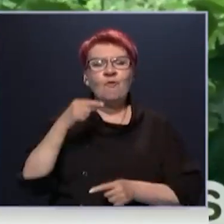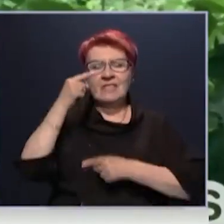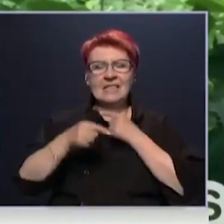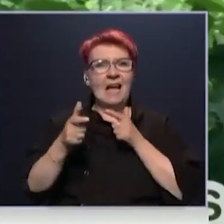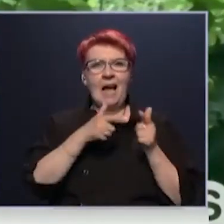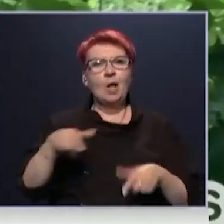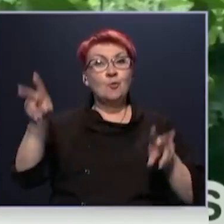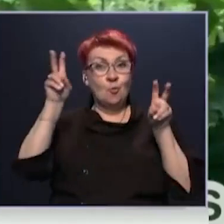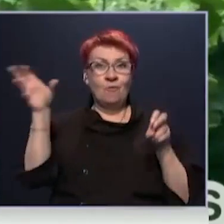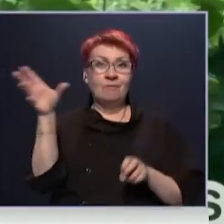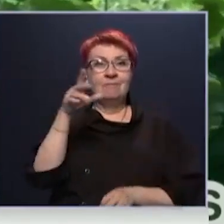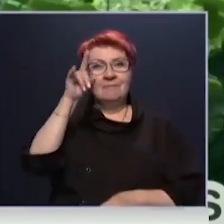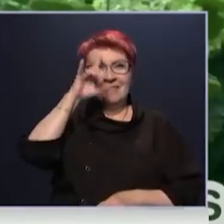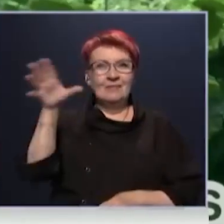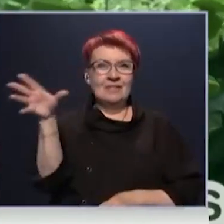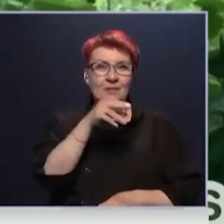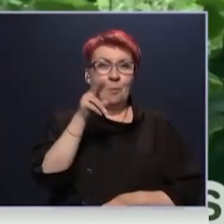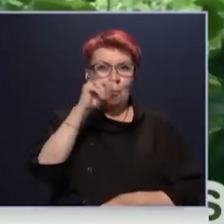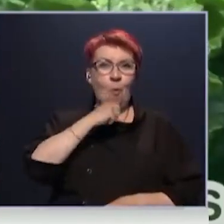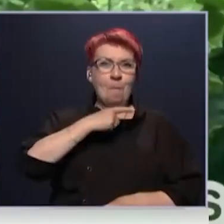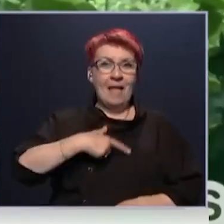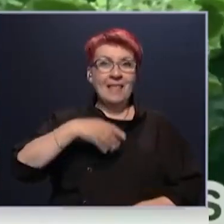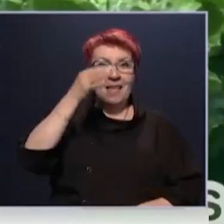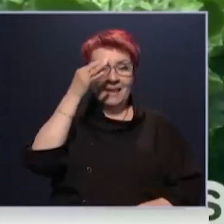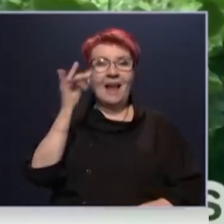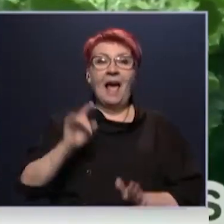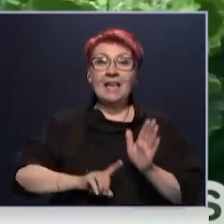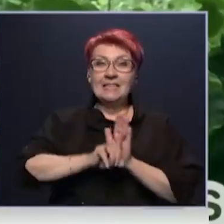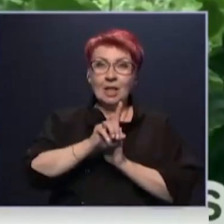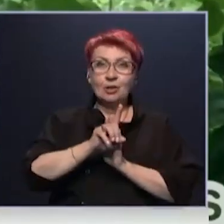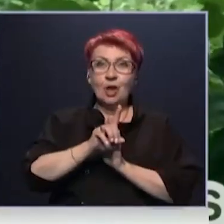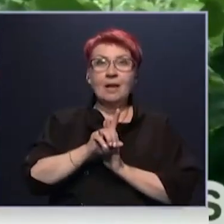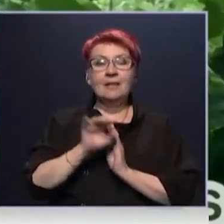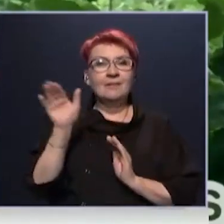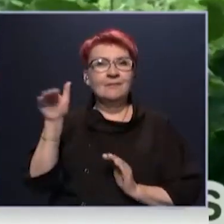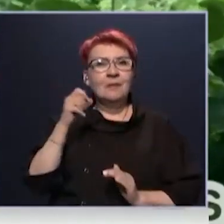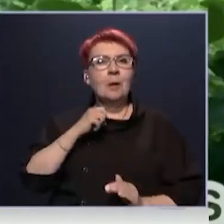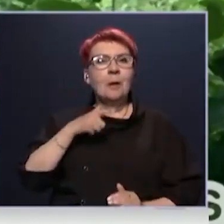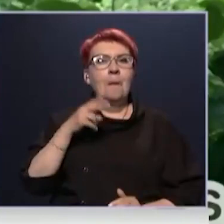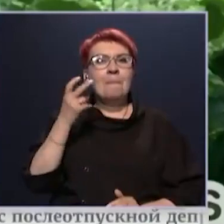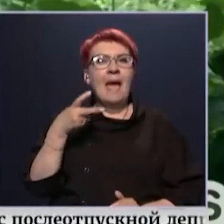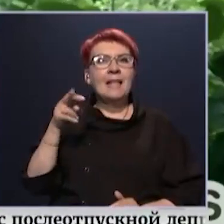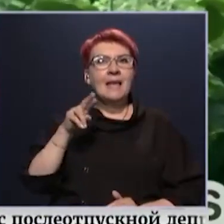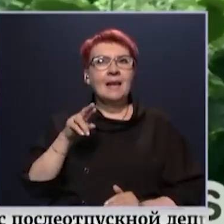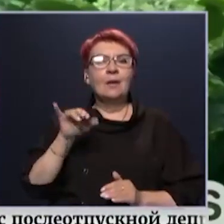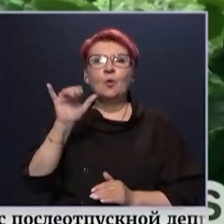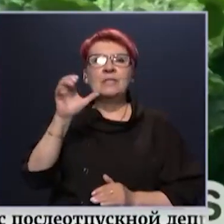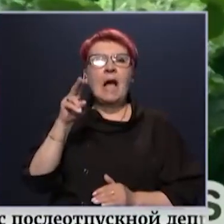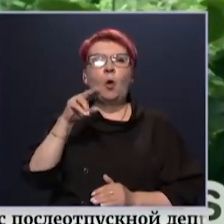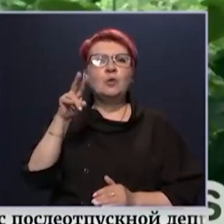ну, известный нам с вами, ну, во многом по пионерии, а изначально действительно заимствованный пионерией у скаутинга.